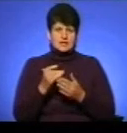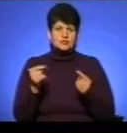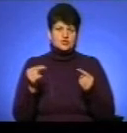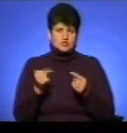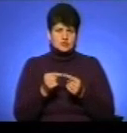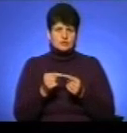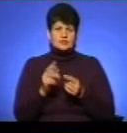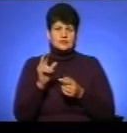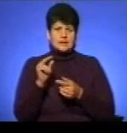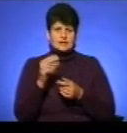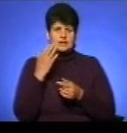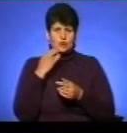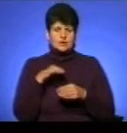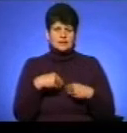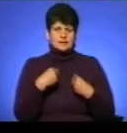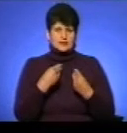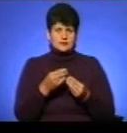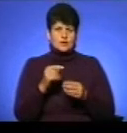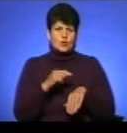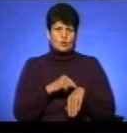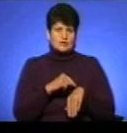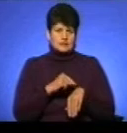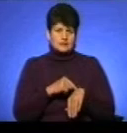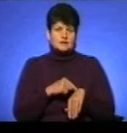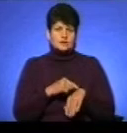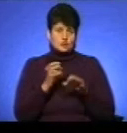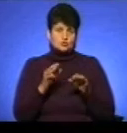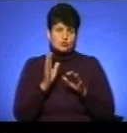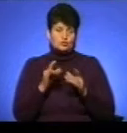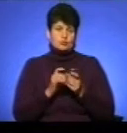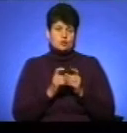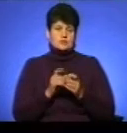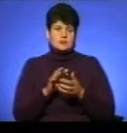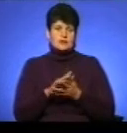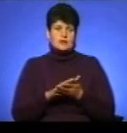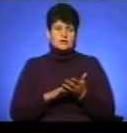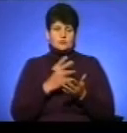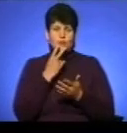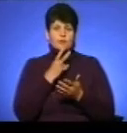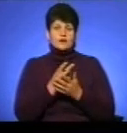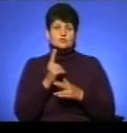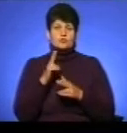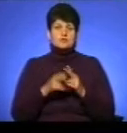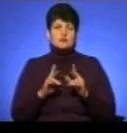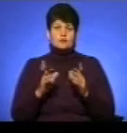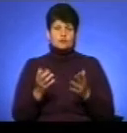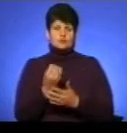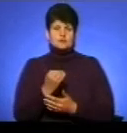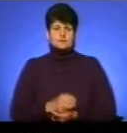дата, коли ми вручали година. Ну, нічого будемо боротися далі. Побачимо кінці, як воно вийти.